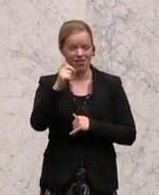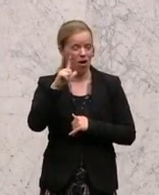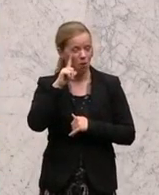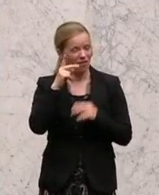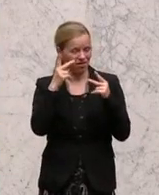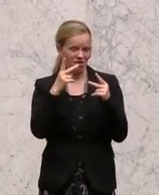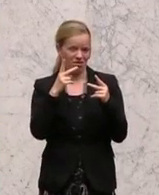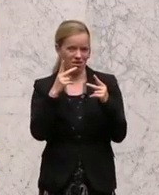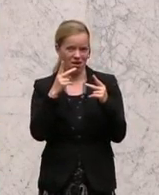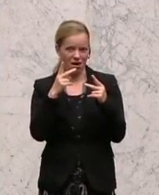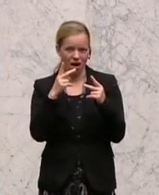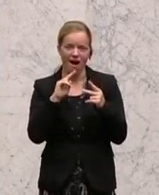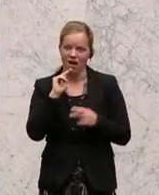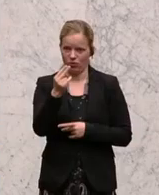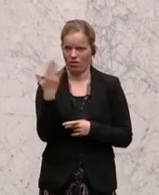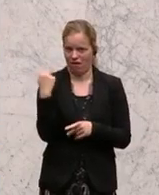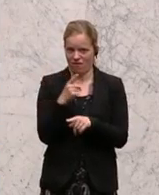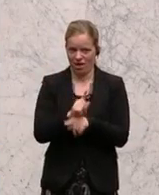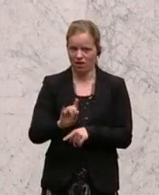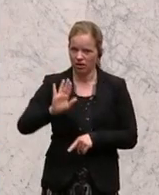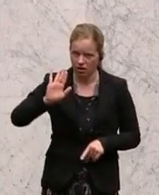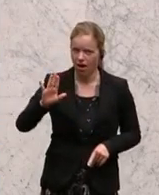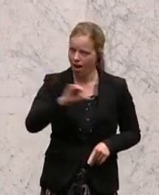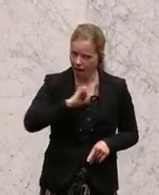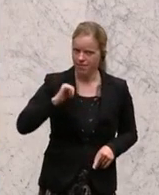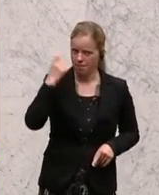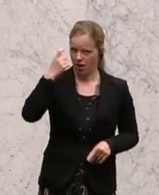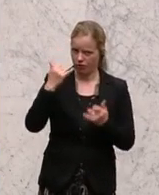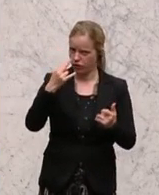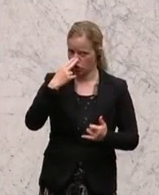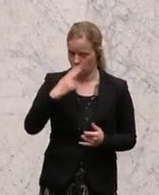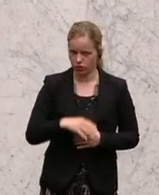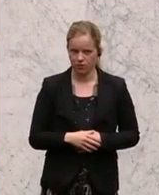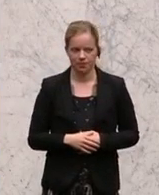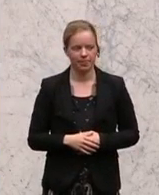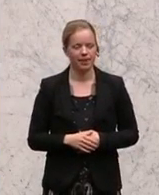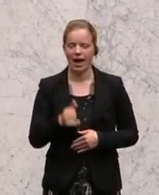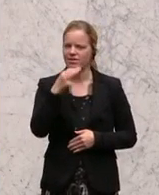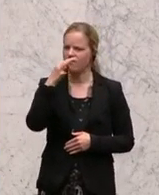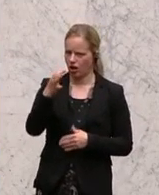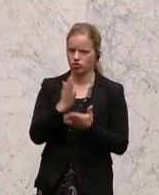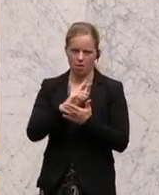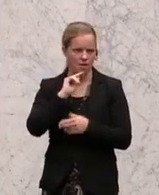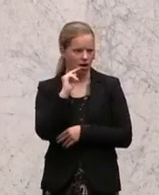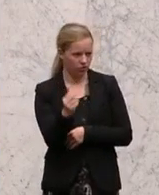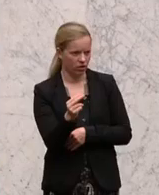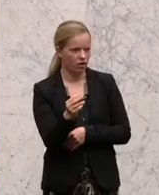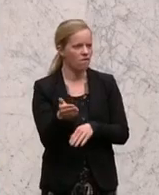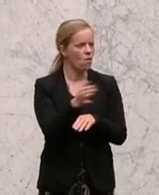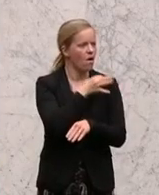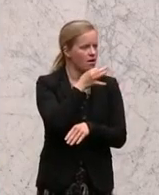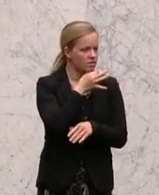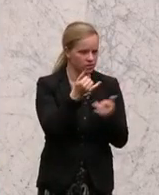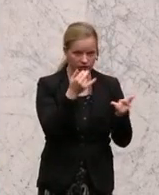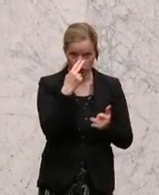zu Ihrer Position dazu. Eine Frage ist allerdings beantwortet, die von einem meiner Vorredner auch schon gestellt wurde, nämlich